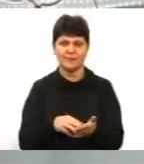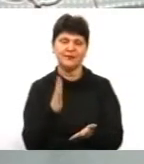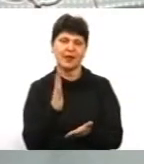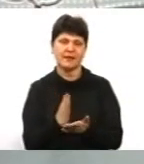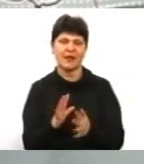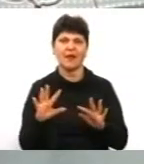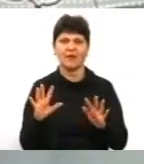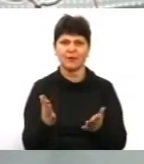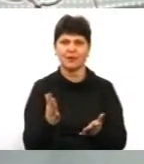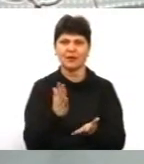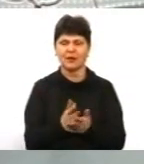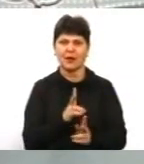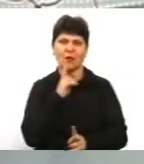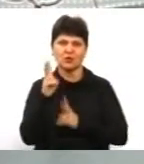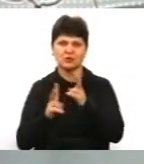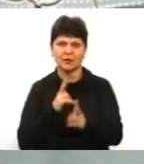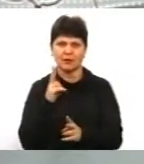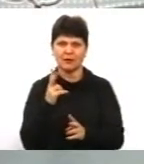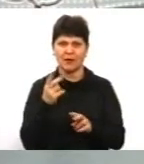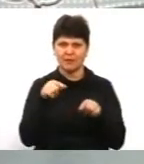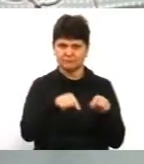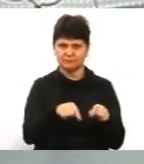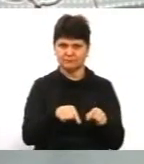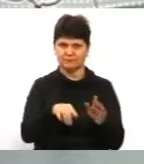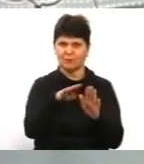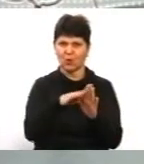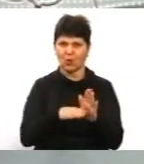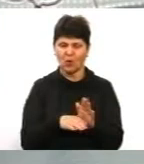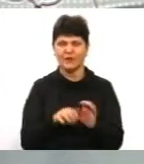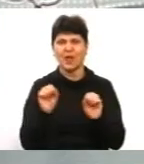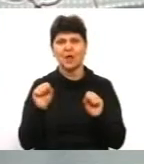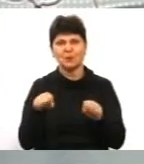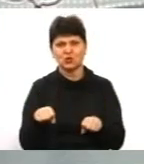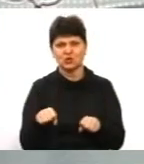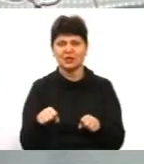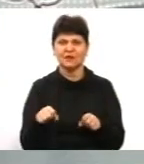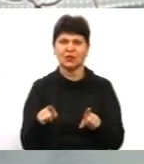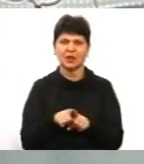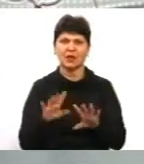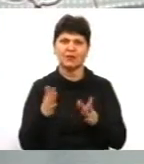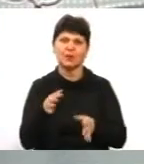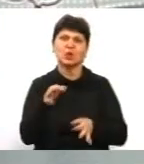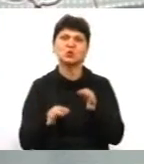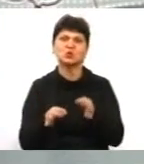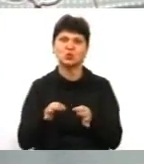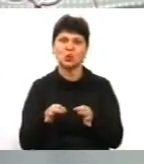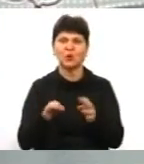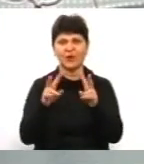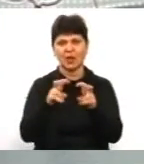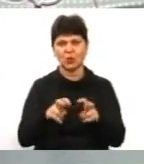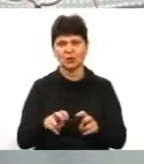оскарження до даних матеріалів. Це, можливо, такі випадки в судовому порядку, на судовий розгляд.